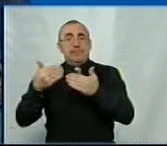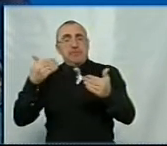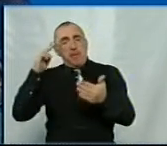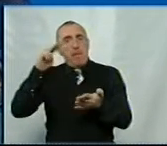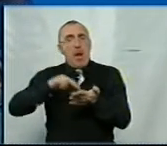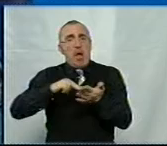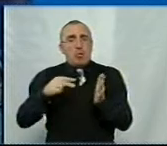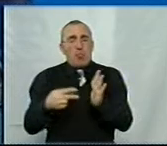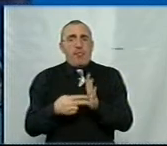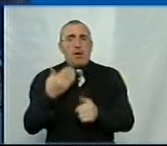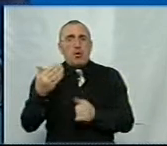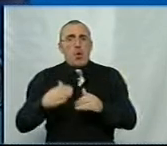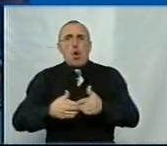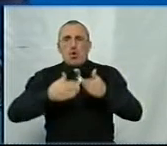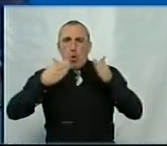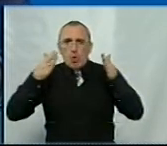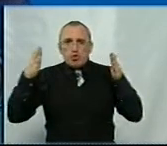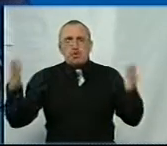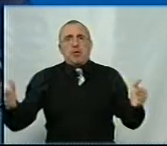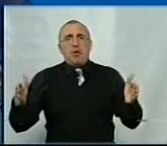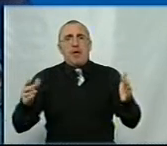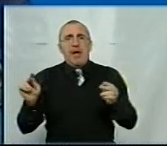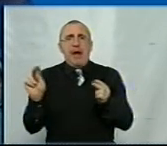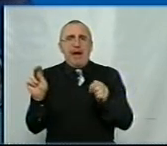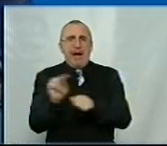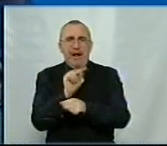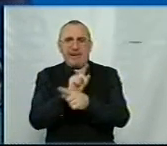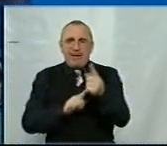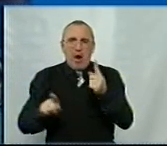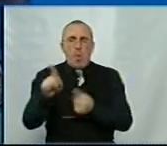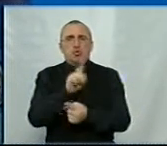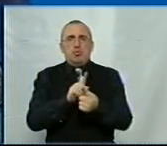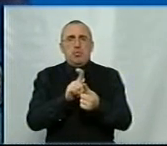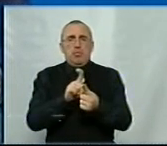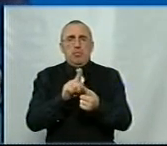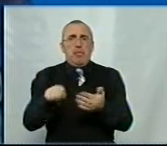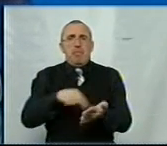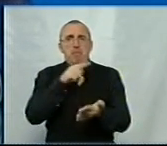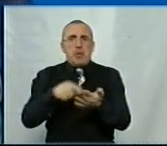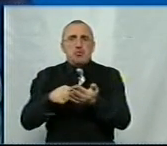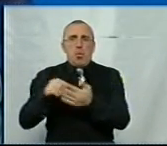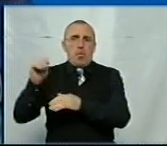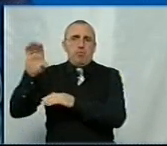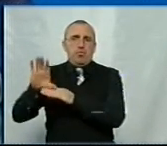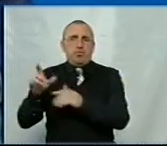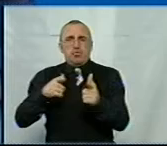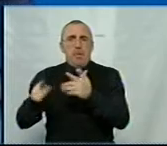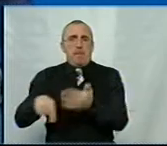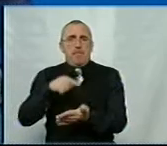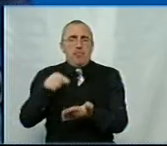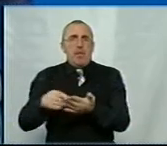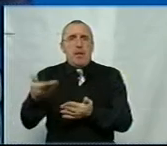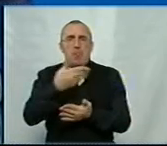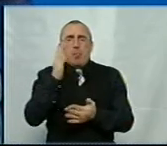планувалося її розширення, її реконструкція міського бюджету міста. Ми